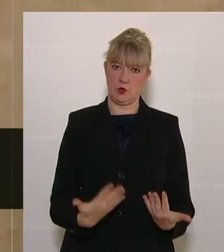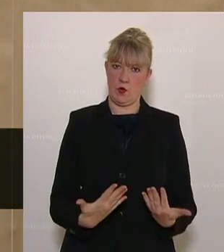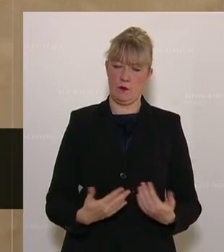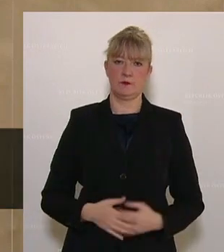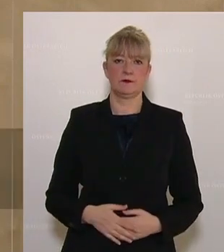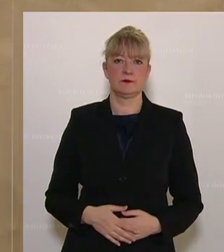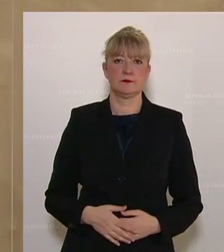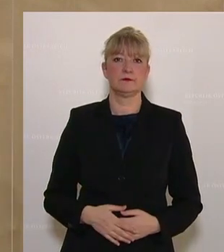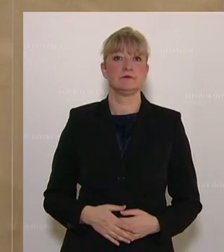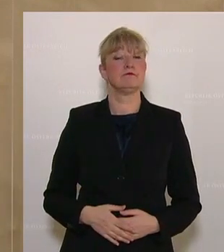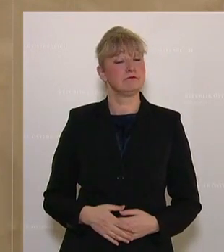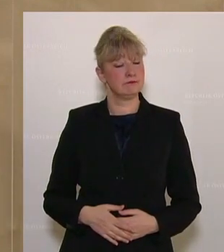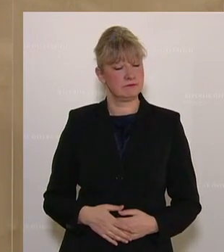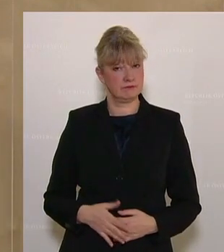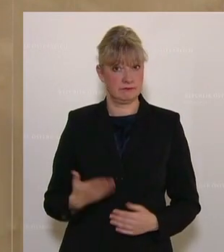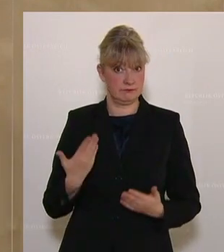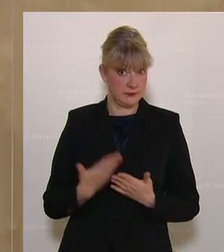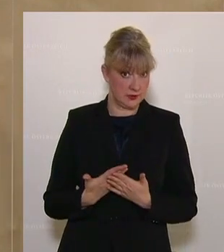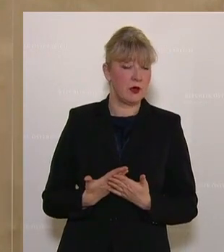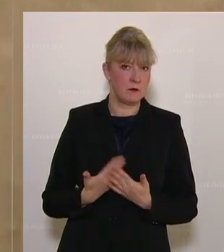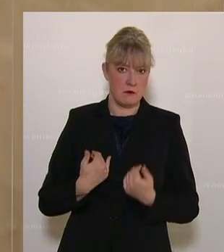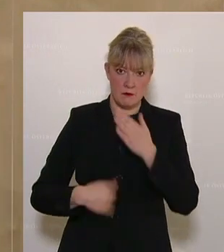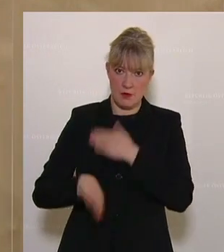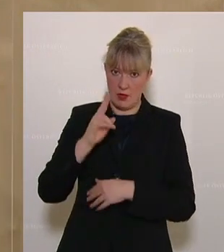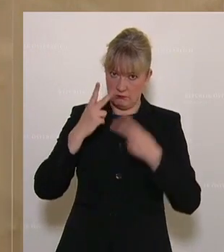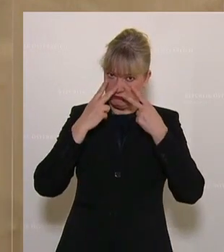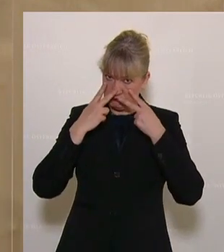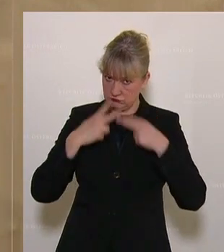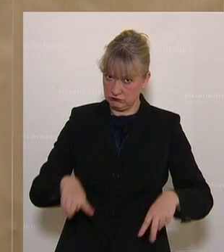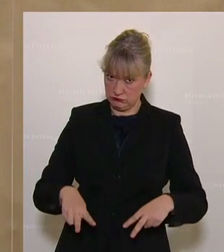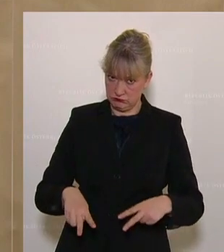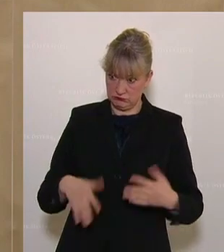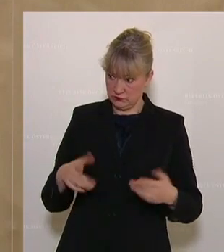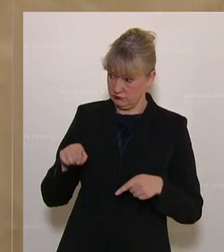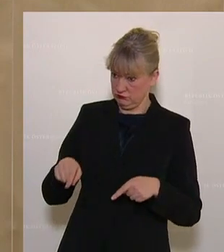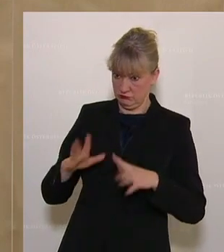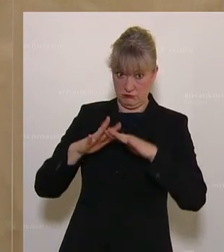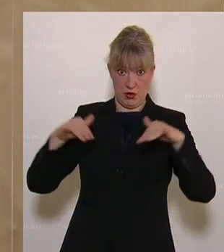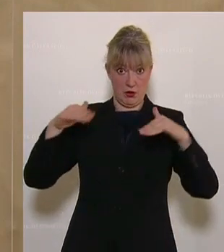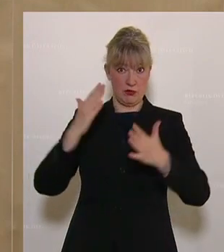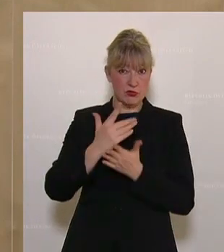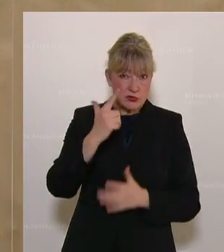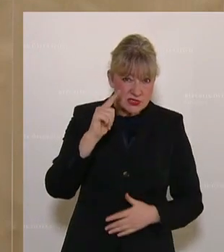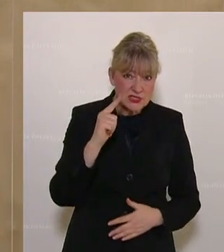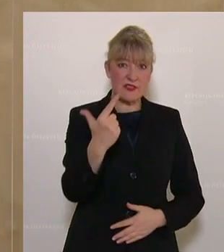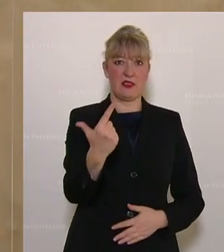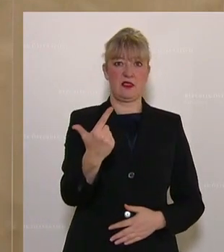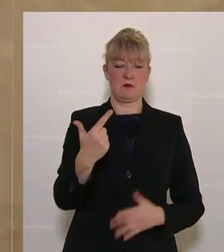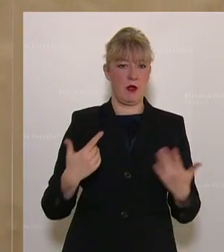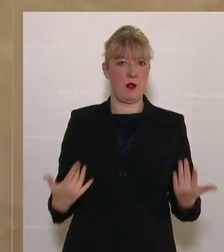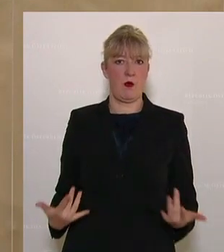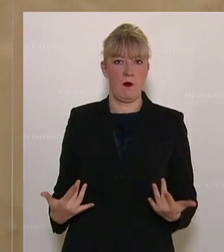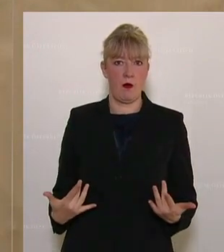Umso beschämender ist es, dass dieses Hohe Haus bereits zum zweiten Mal heuer